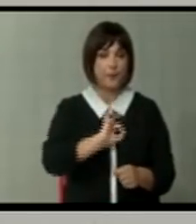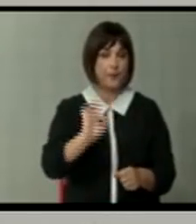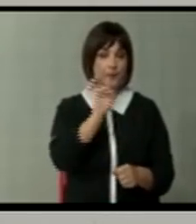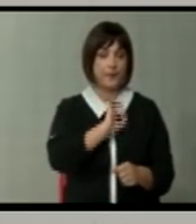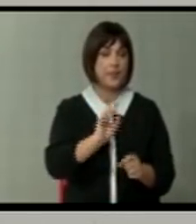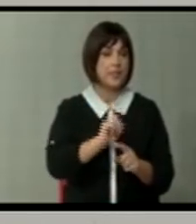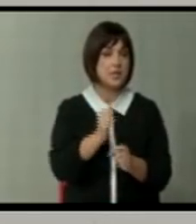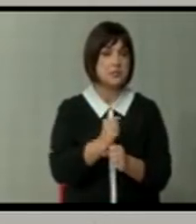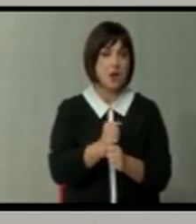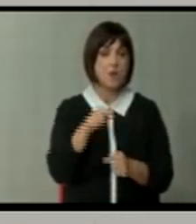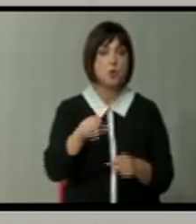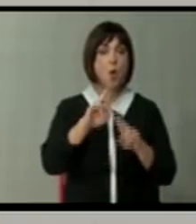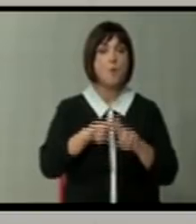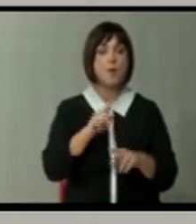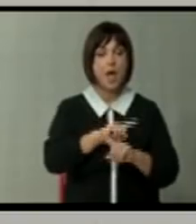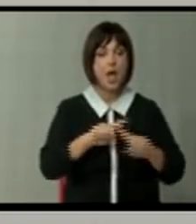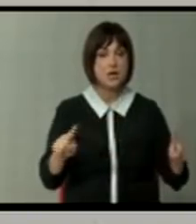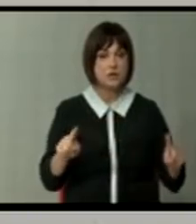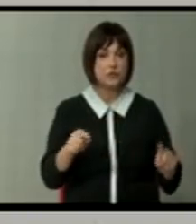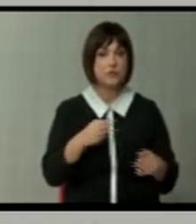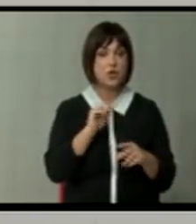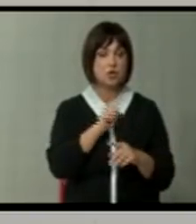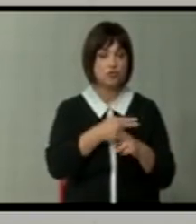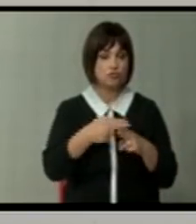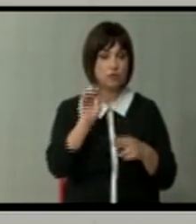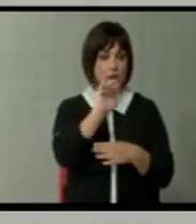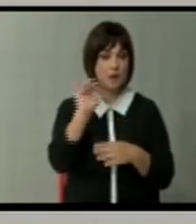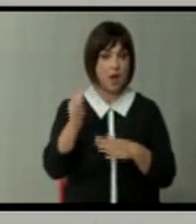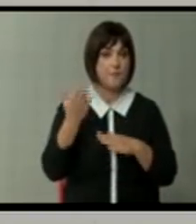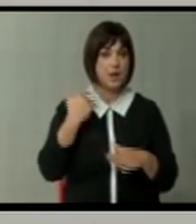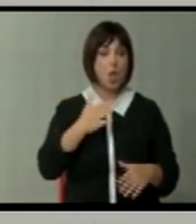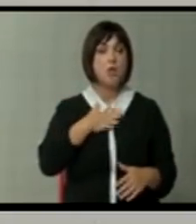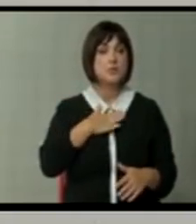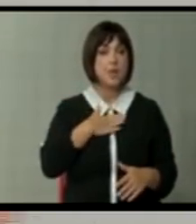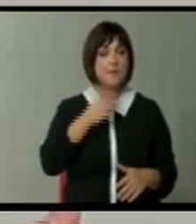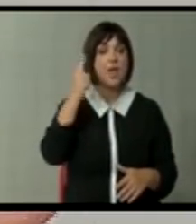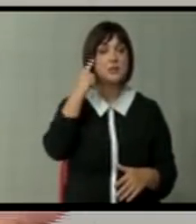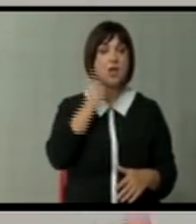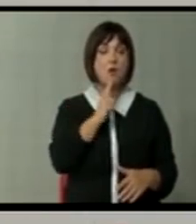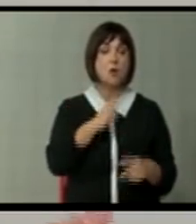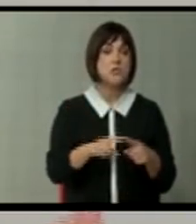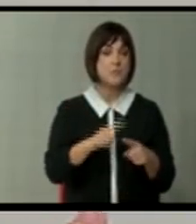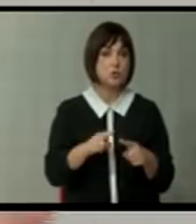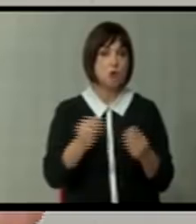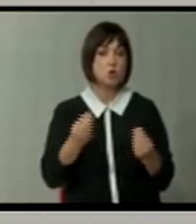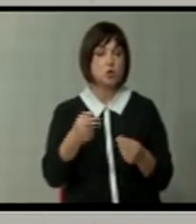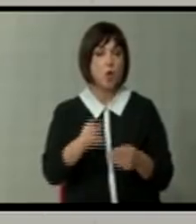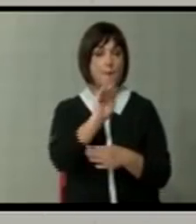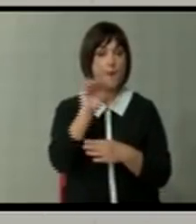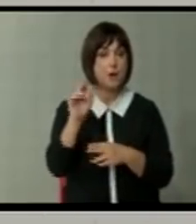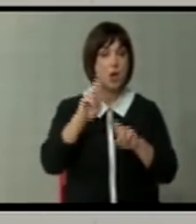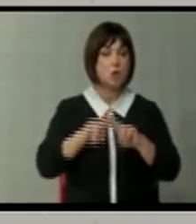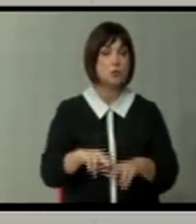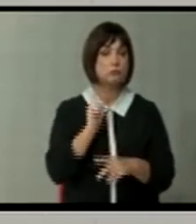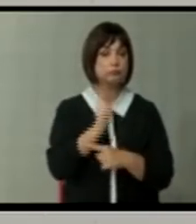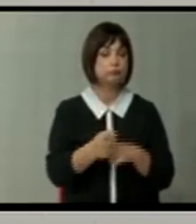сработено. Тога, тука мора да правиме разлика помеѓу чиста препорака, која што и предходно сме имале, и знаеме кои се причините зашто таа препорака стана